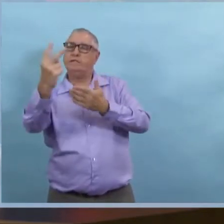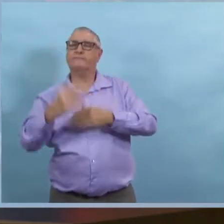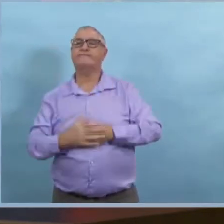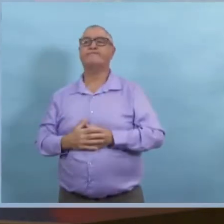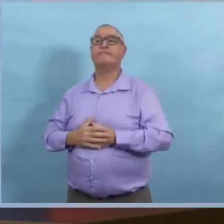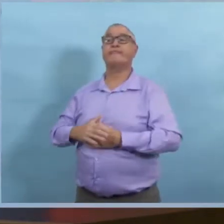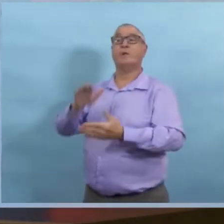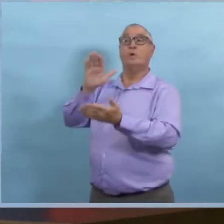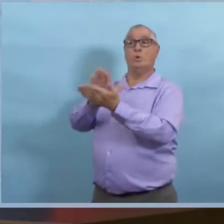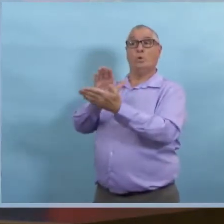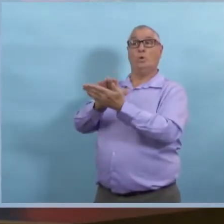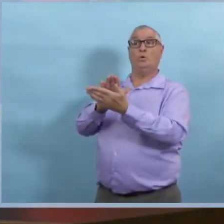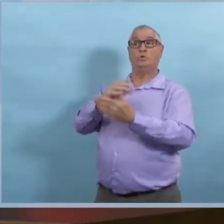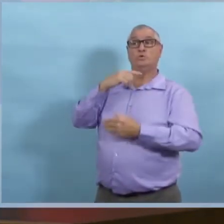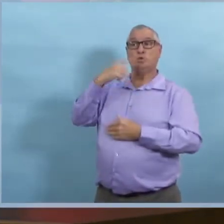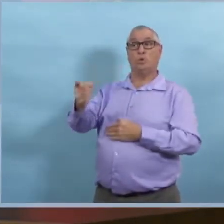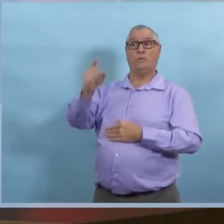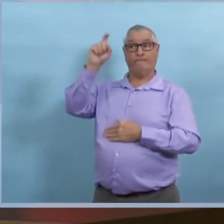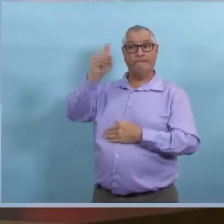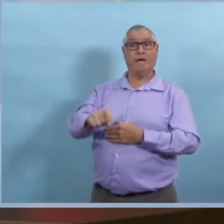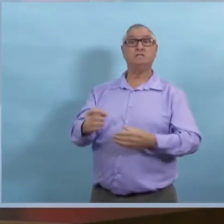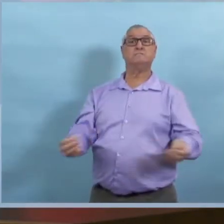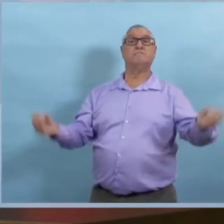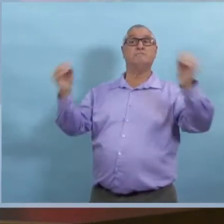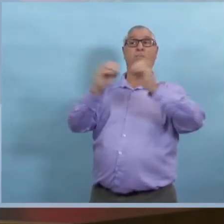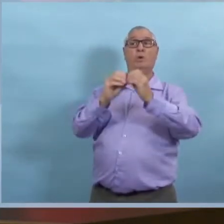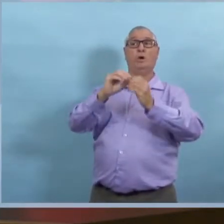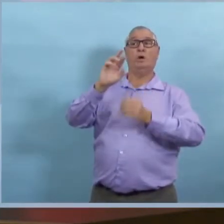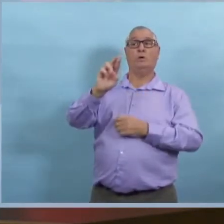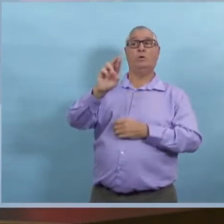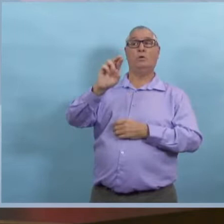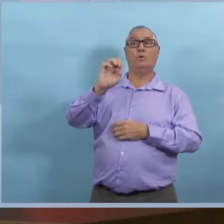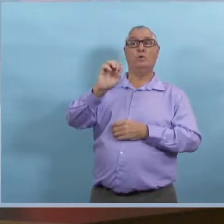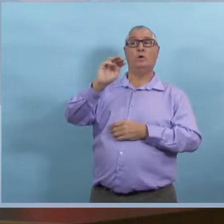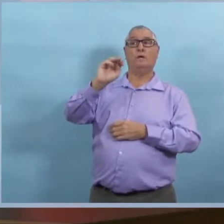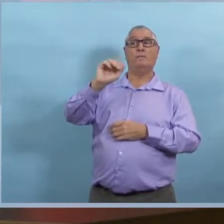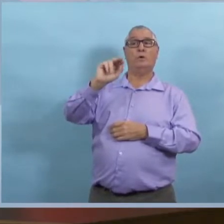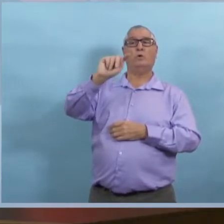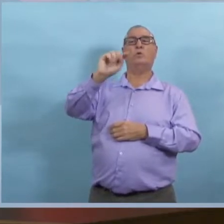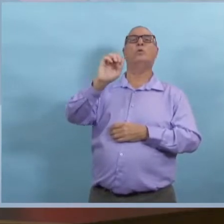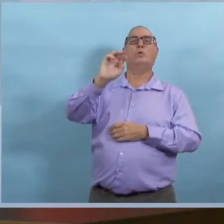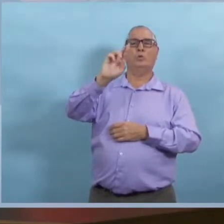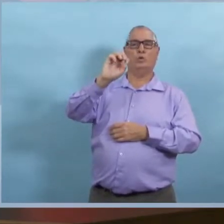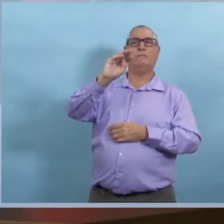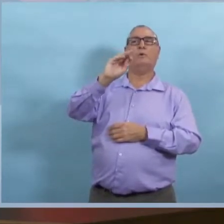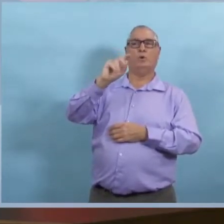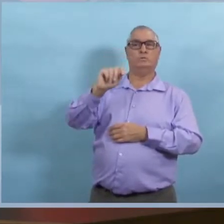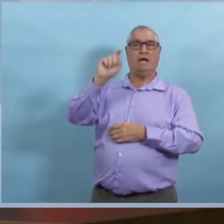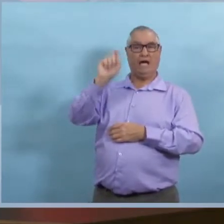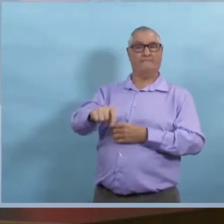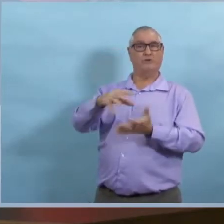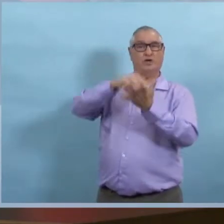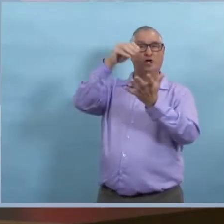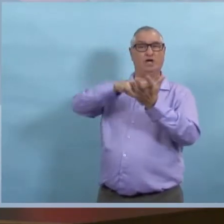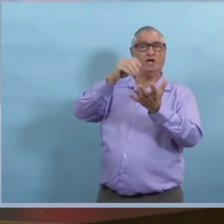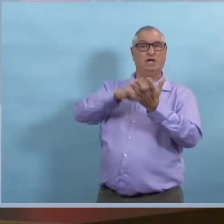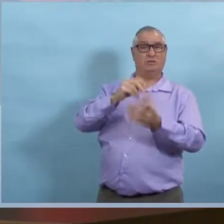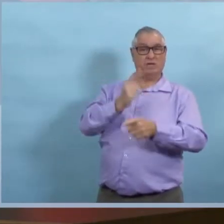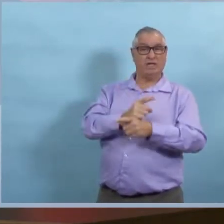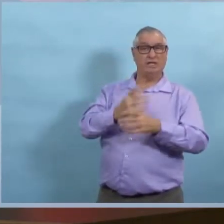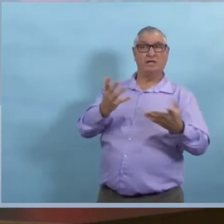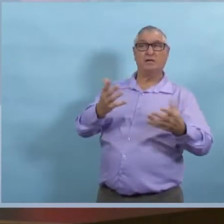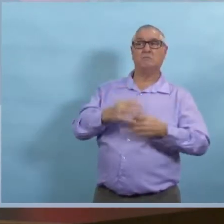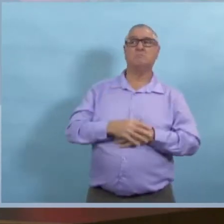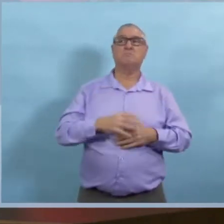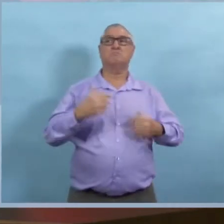Est-ce que vous avez dit aux divisions scolaires qu'il va y avoir davantage d'apprentissage à distance ? Je ne dis pas aux divisions scolaires ce genre de choses.